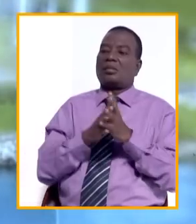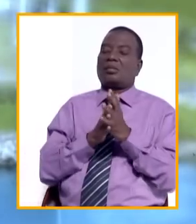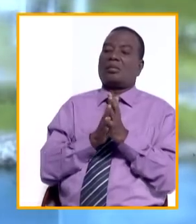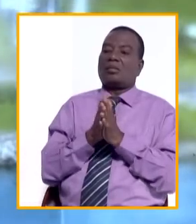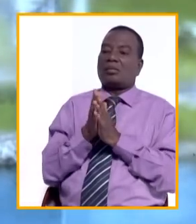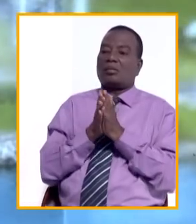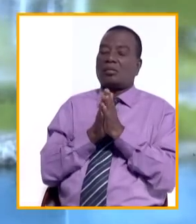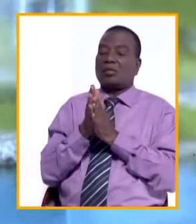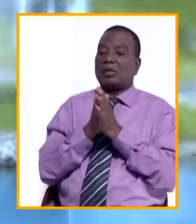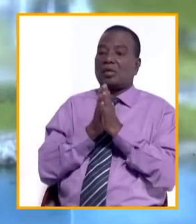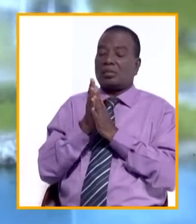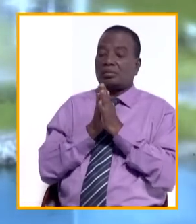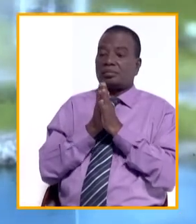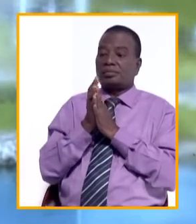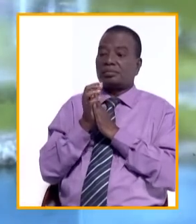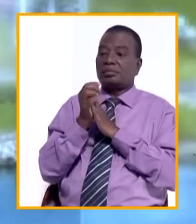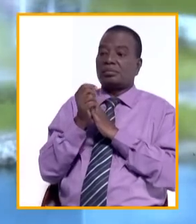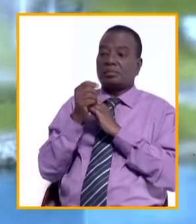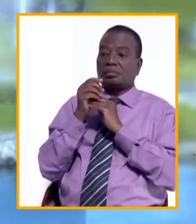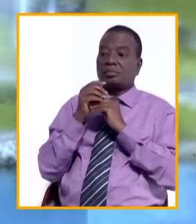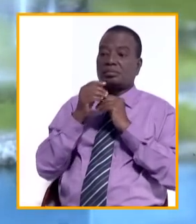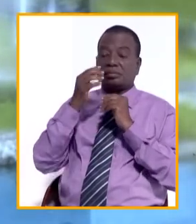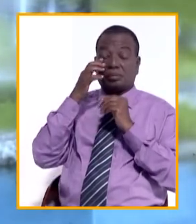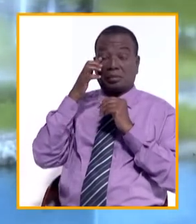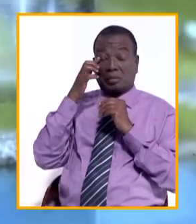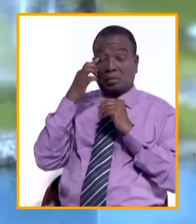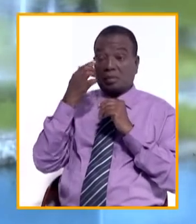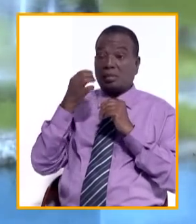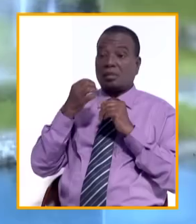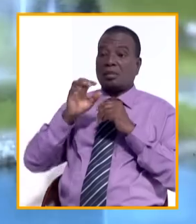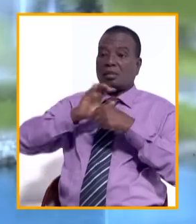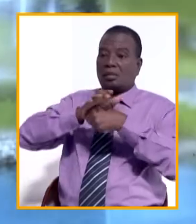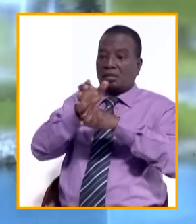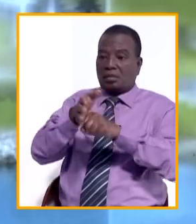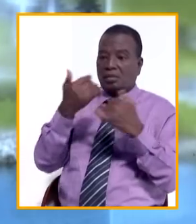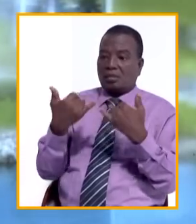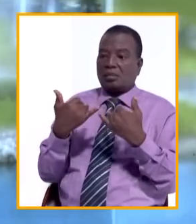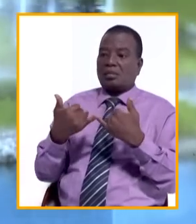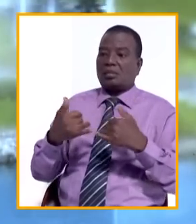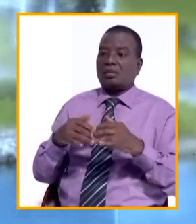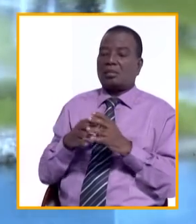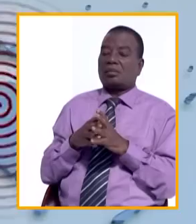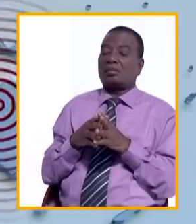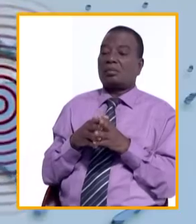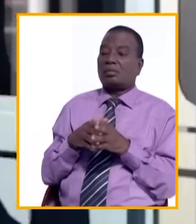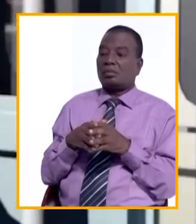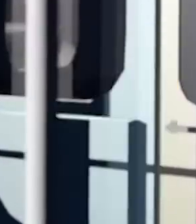Un reportage de Wilfried Koua commenté pour vous par Didier Nguessant à suivre à présent l'évolution de la Covid-19 en Côte d'Ivoire.